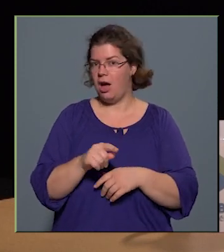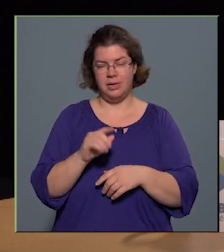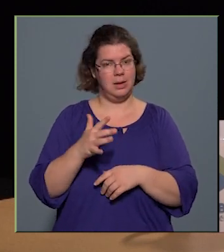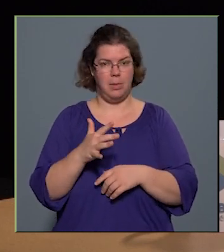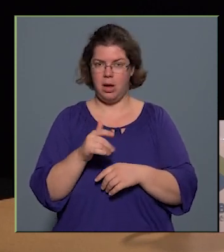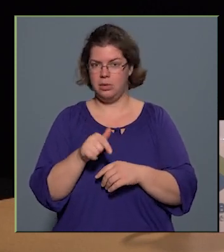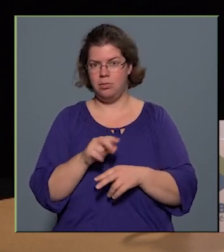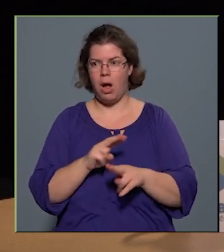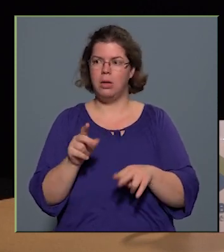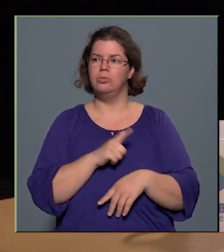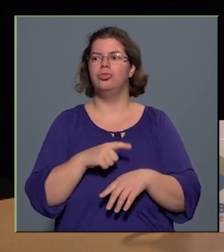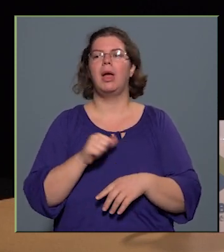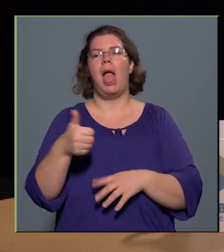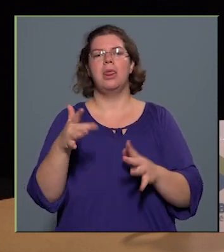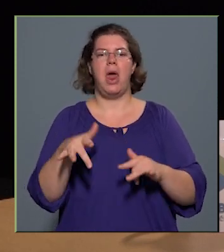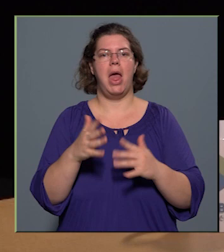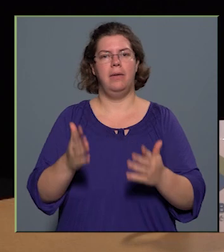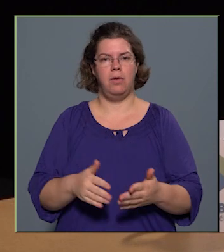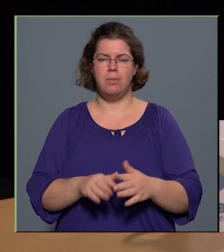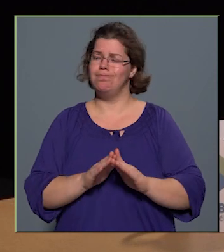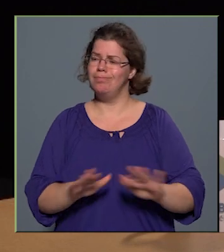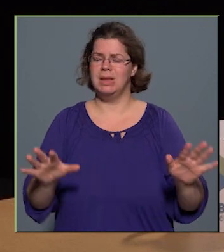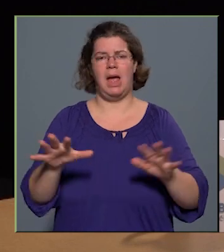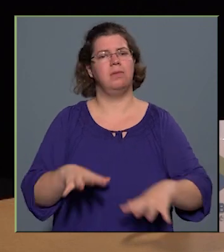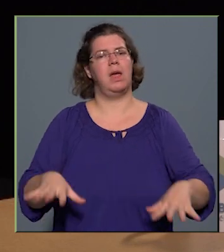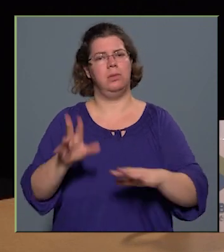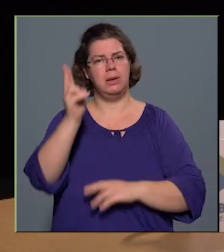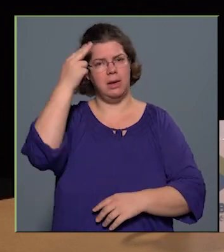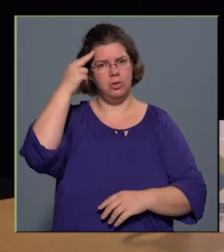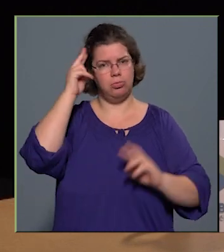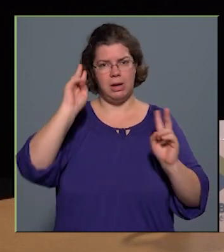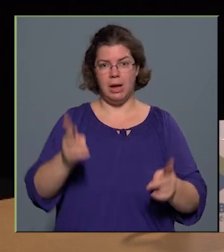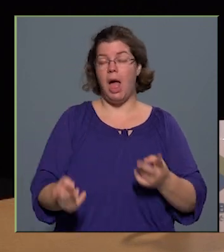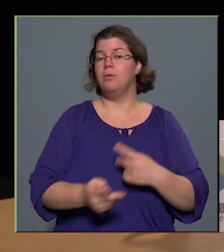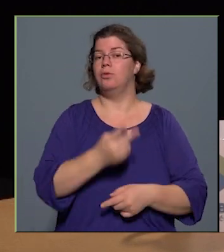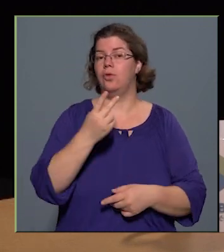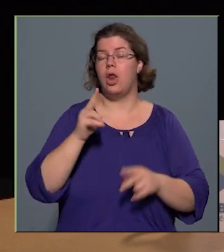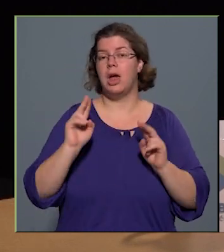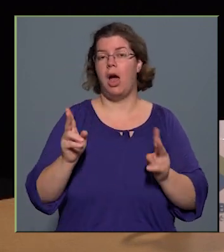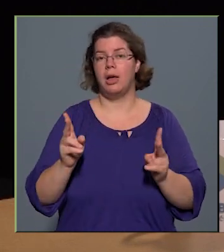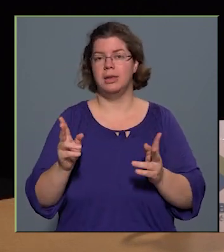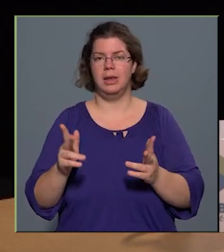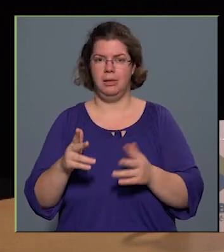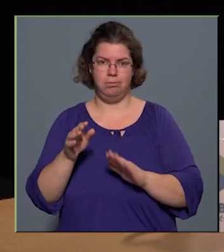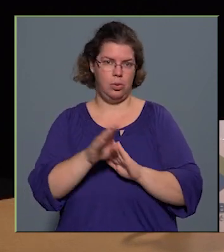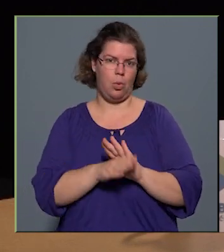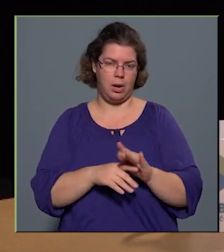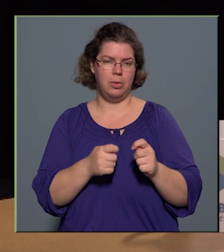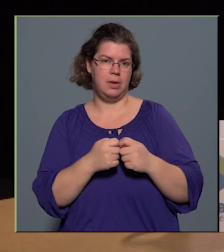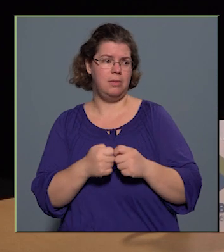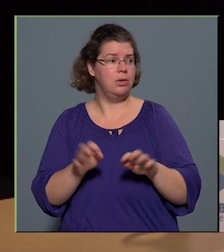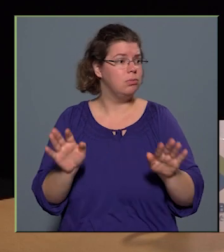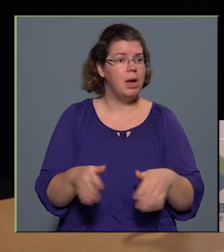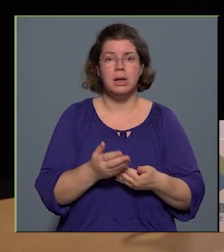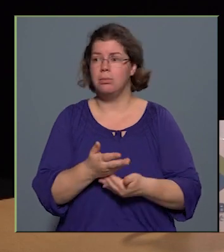az van, hogy te csak egy helyen vagy. Minden területet ismerni kell, főleg akik ugye a programokat szervezik, és